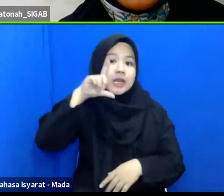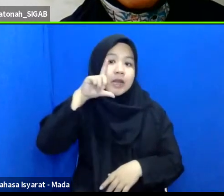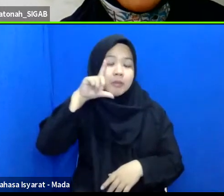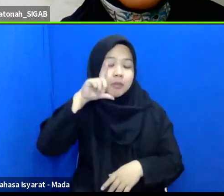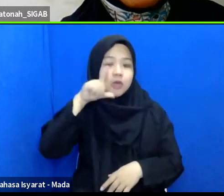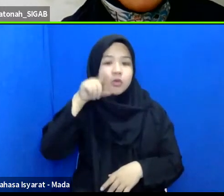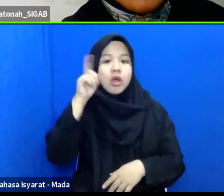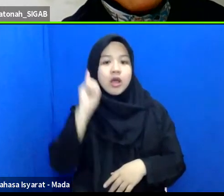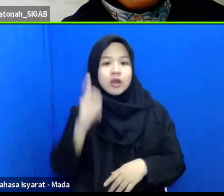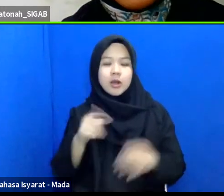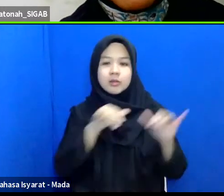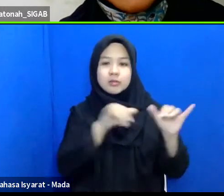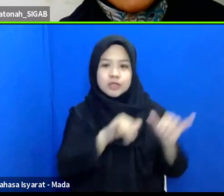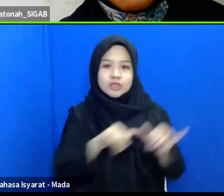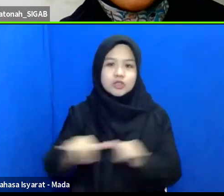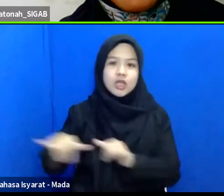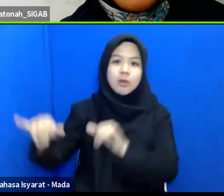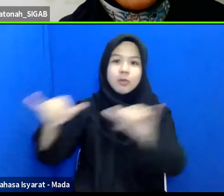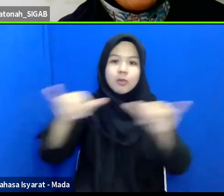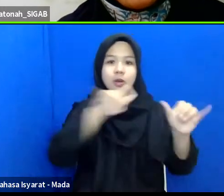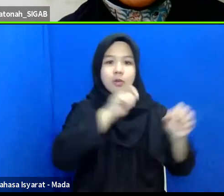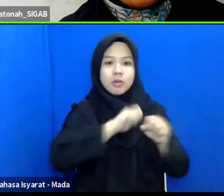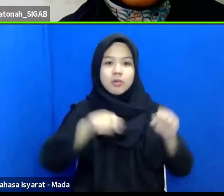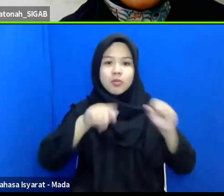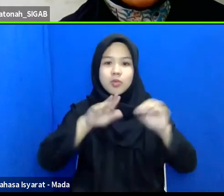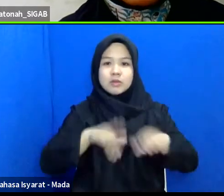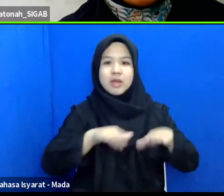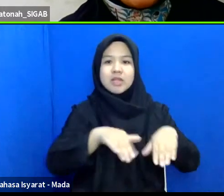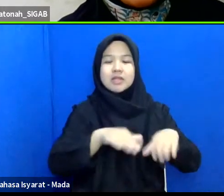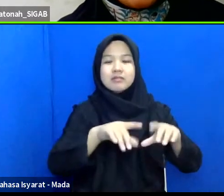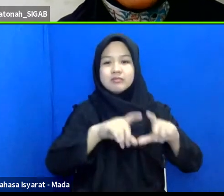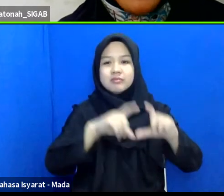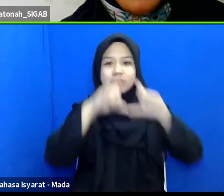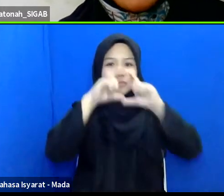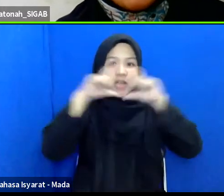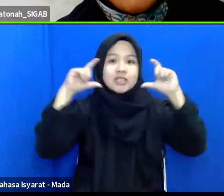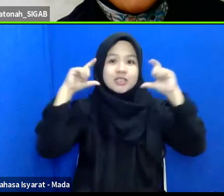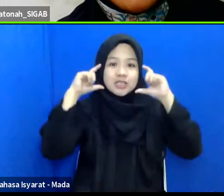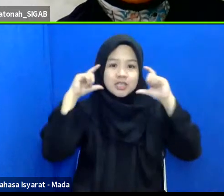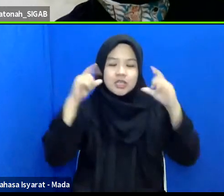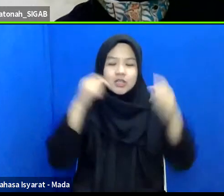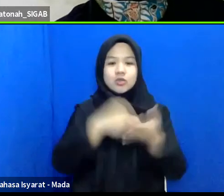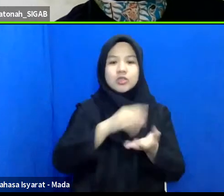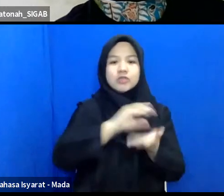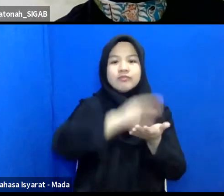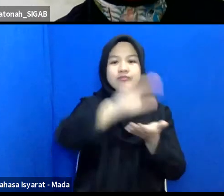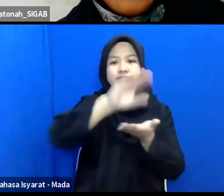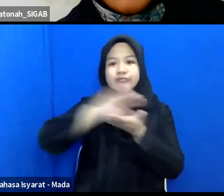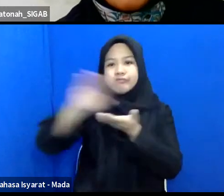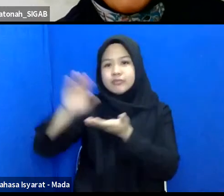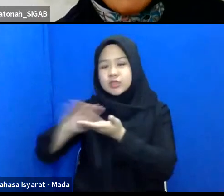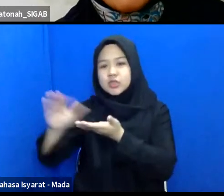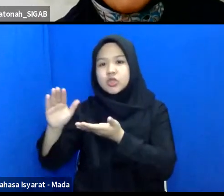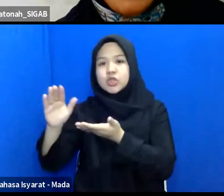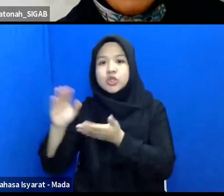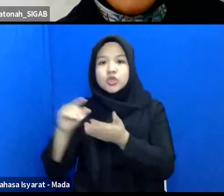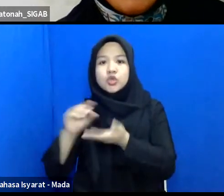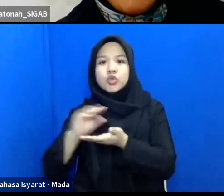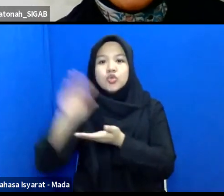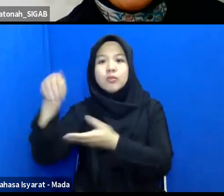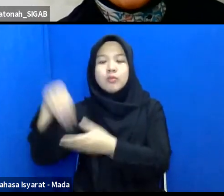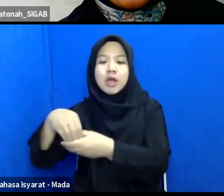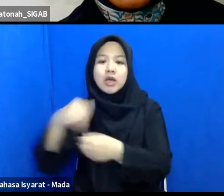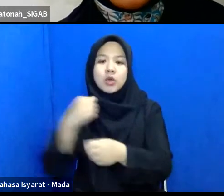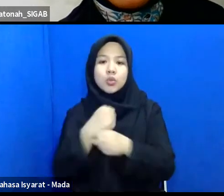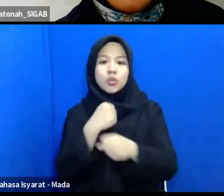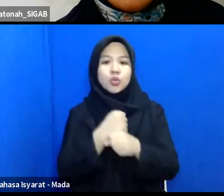sempat kemudian bareng-bareng membuat masker bersama dan kemudian sempat disumbangkan ke gugus tugas yang ada